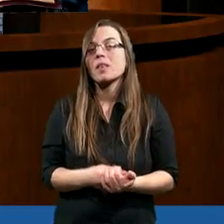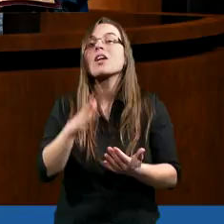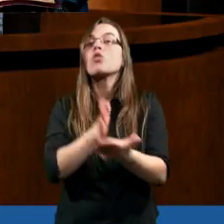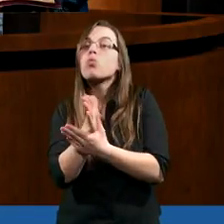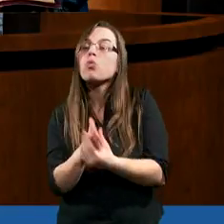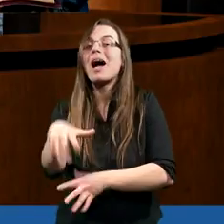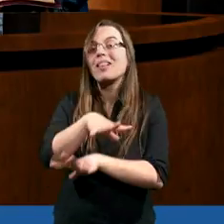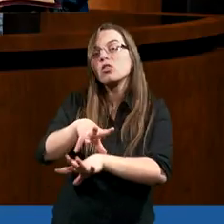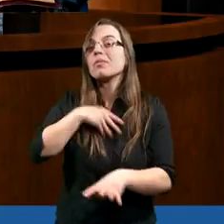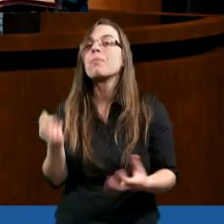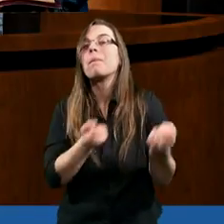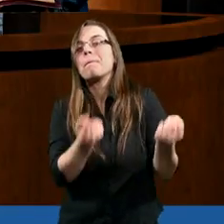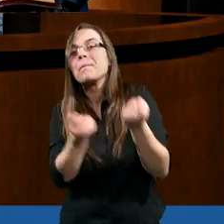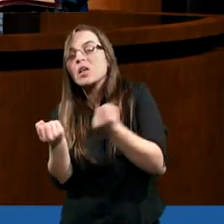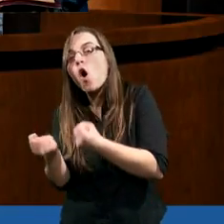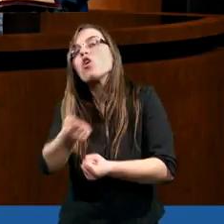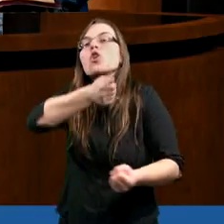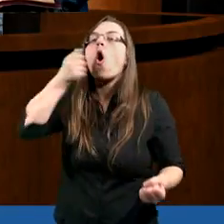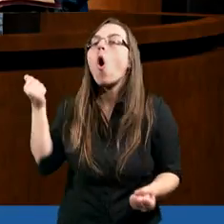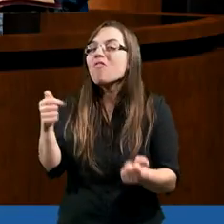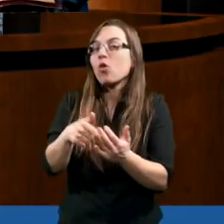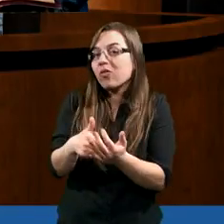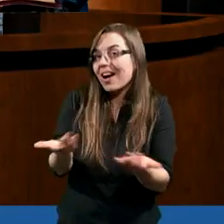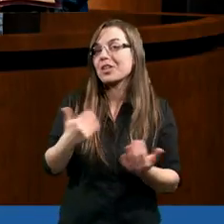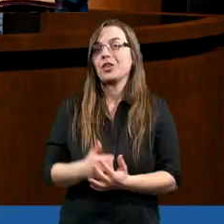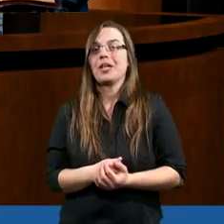służba Ducha Świętego przynosi ze sobą owoc.